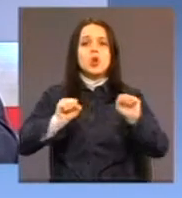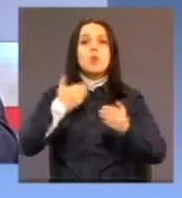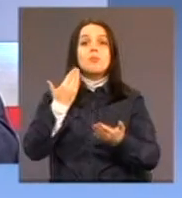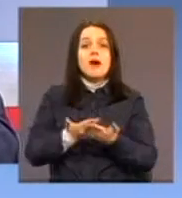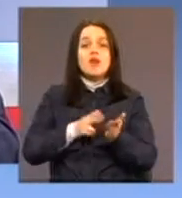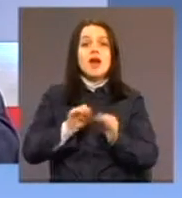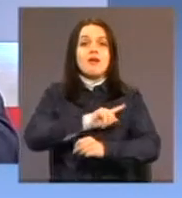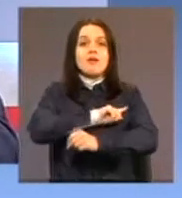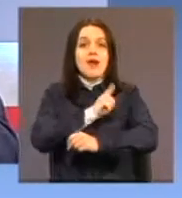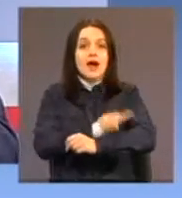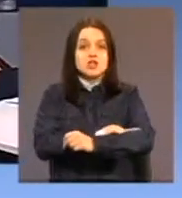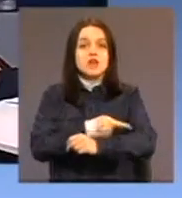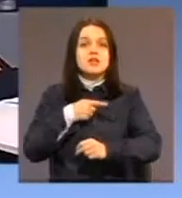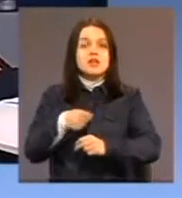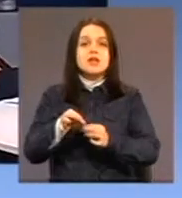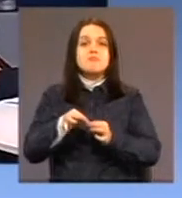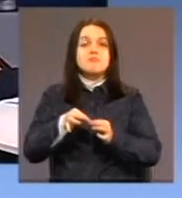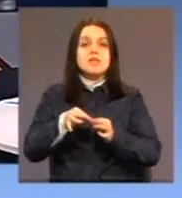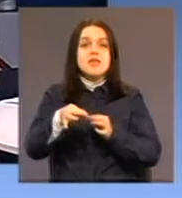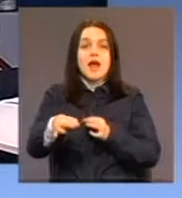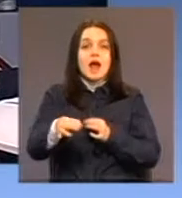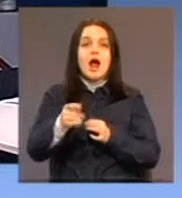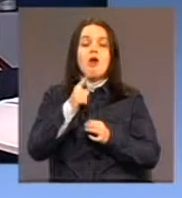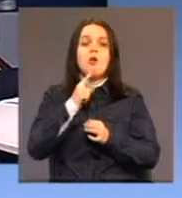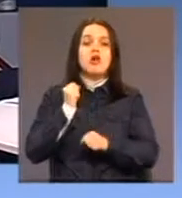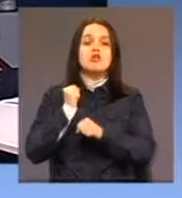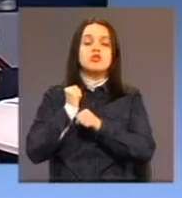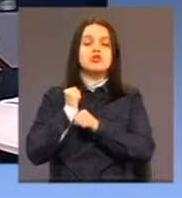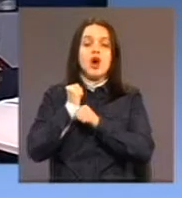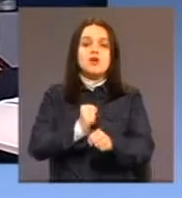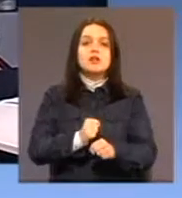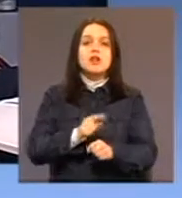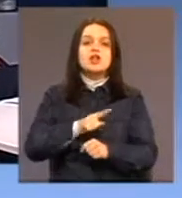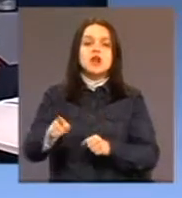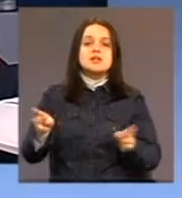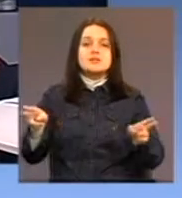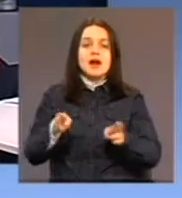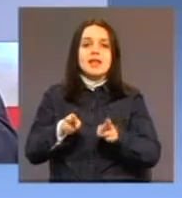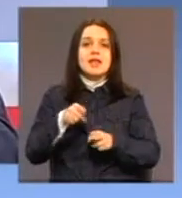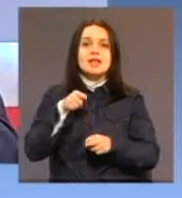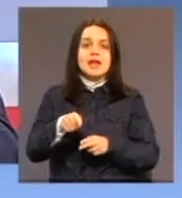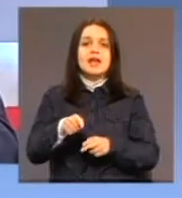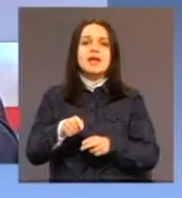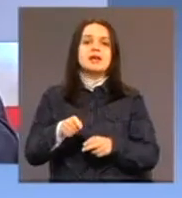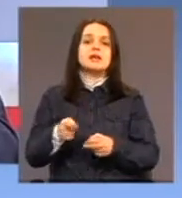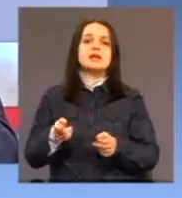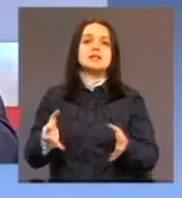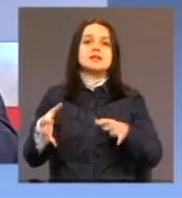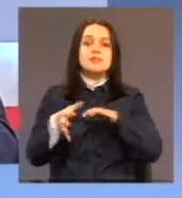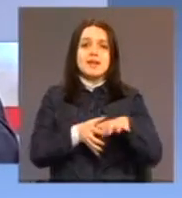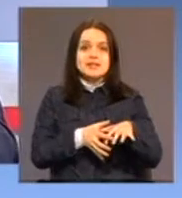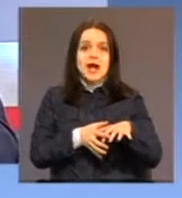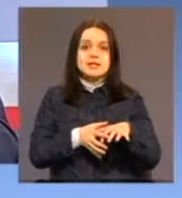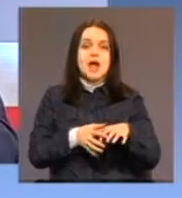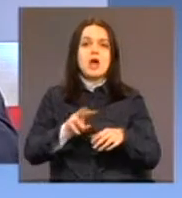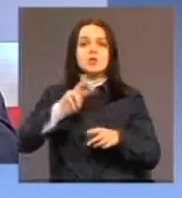mjera koji dovode do smanjenja te stigmatizacije. Međutim, s druge strane, ne treba zaboraviti da